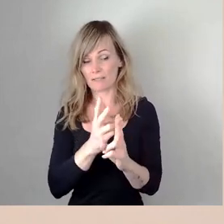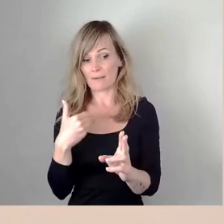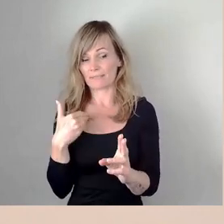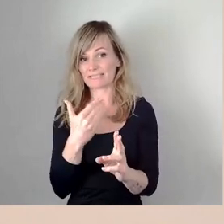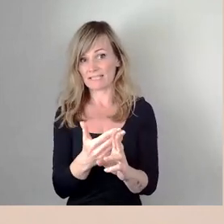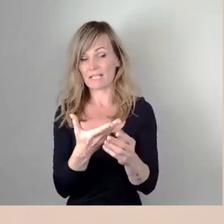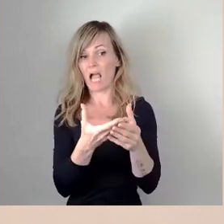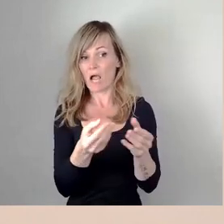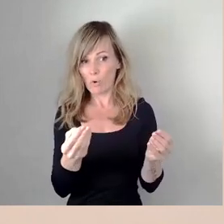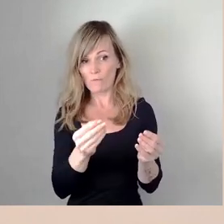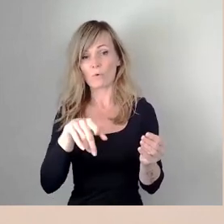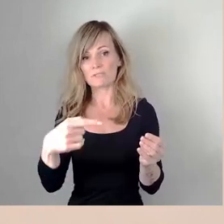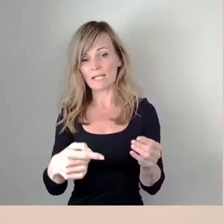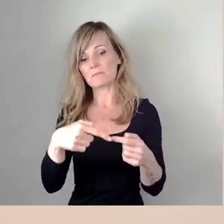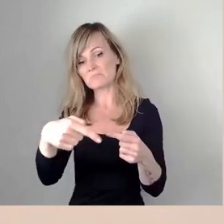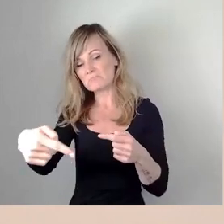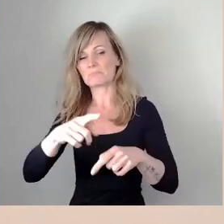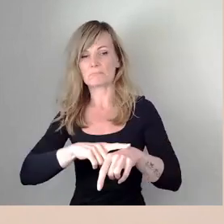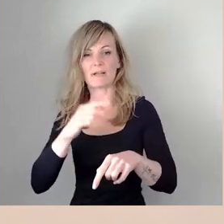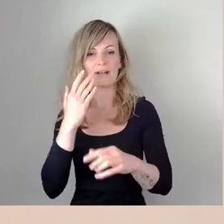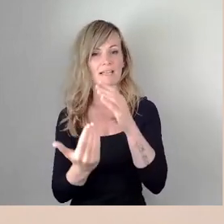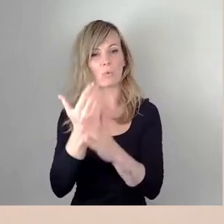neu zu justieren. Und das ist Gegenstand der Vorlage.